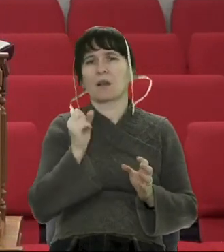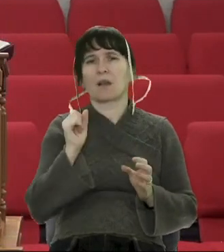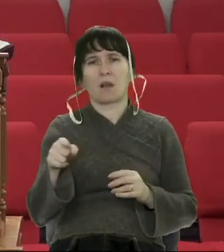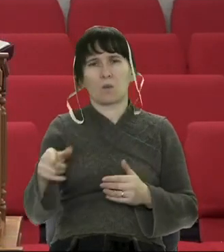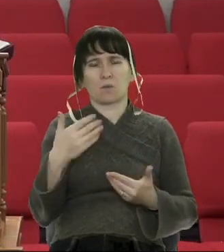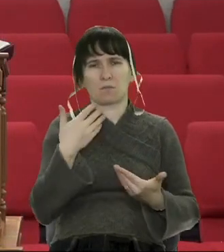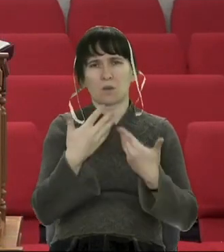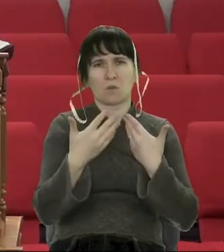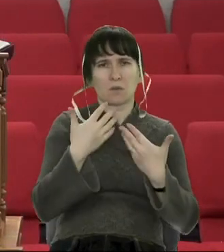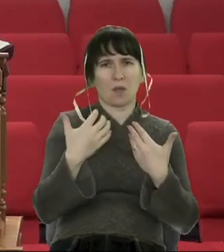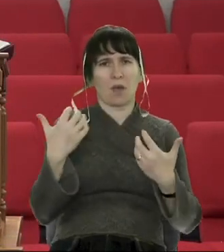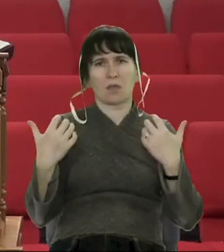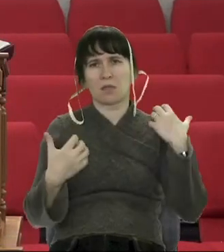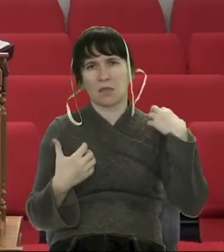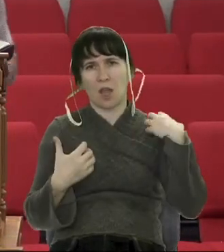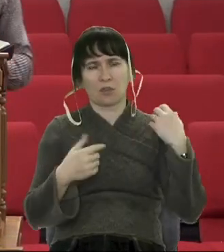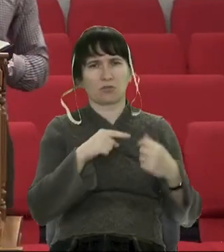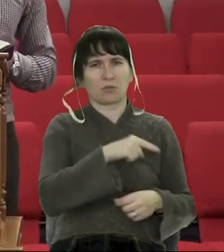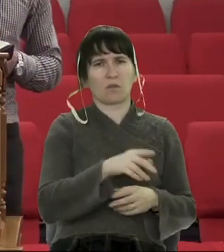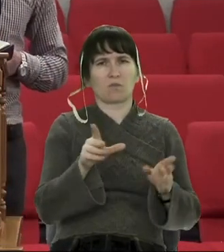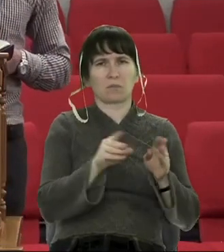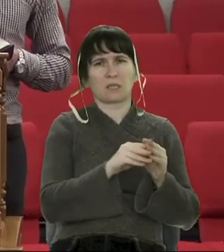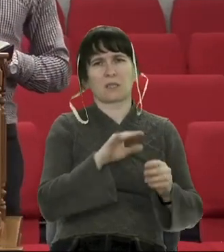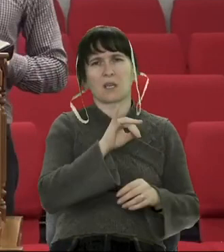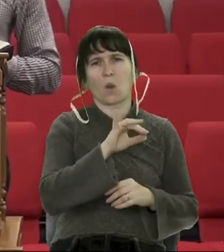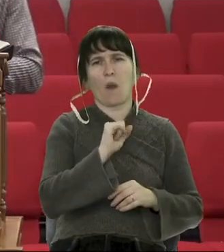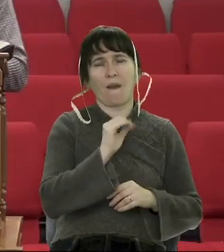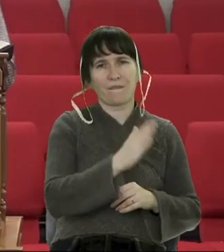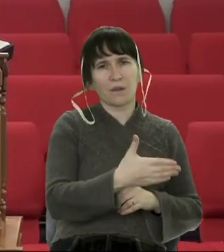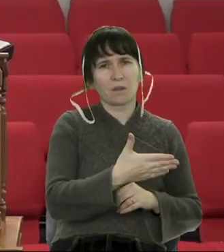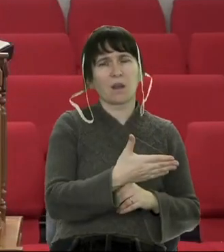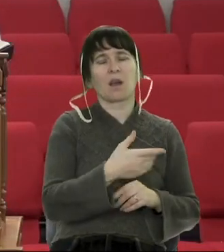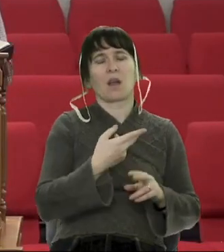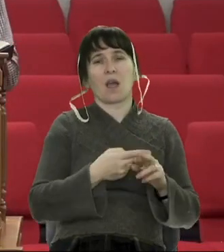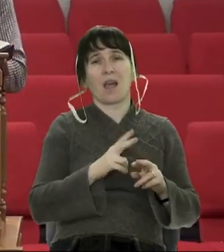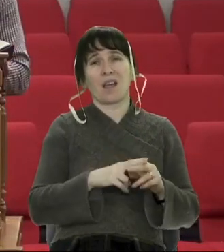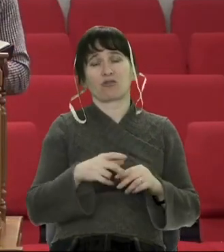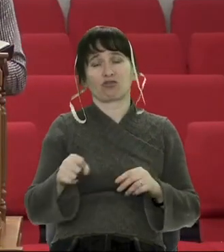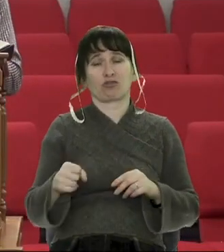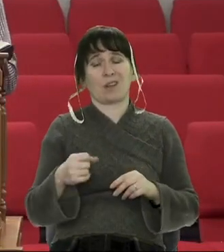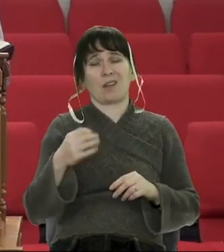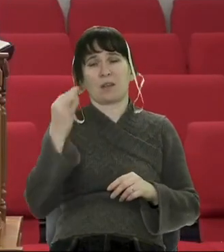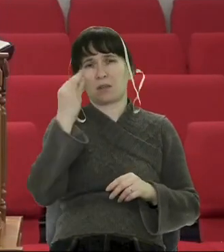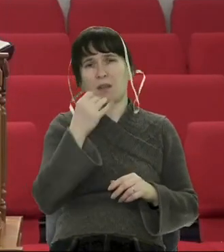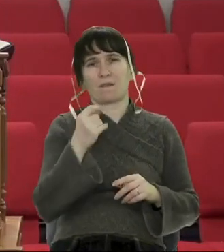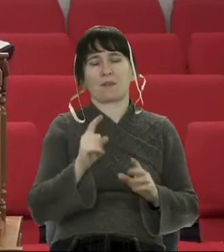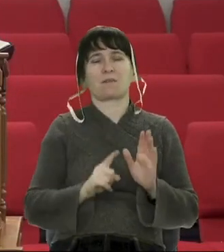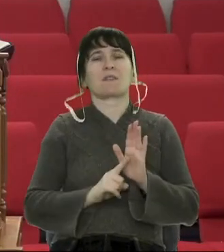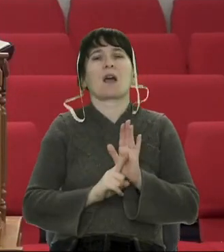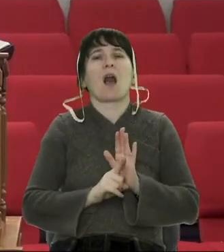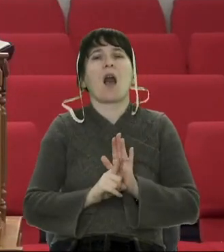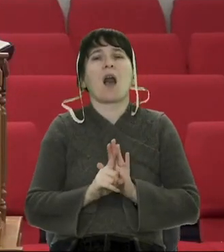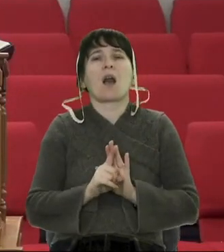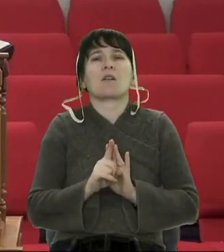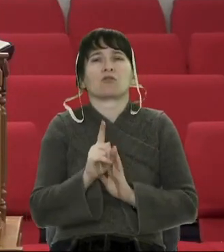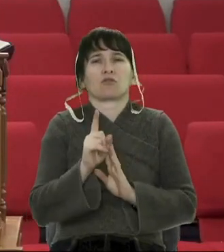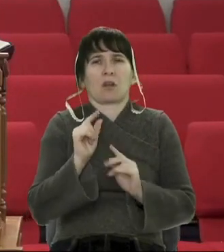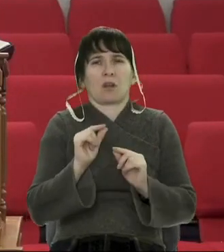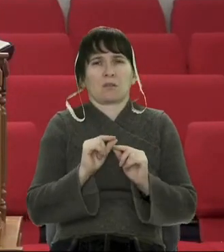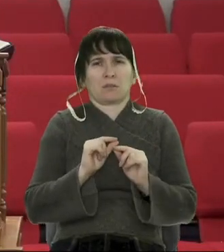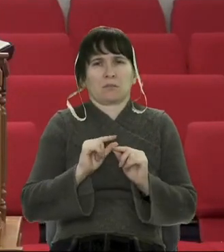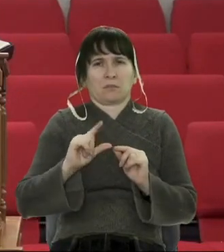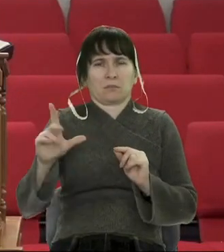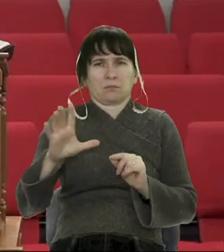відносини з його воєначальником Іоавом, навіть коли ще Давид був слабкий, то Давид був сказав такі слова, що